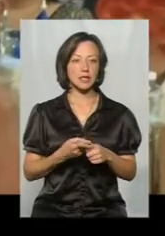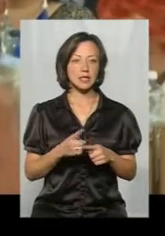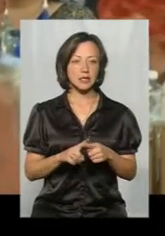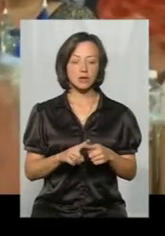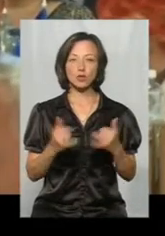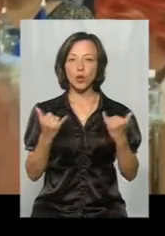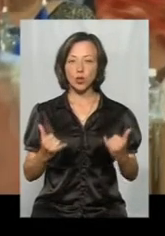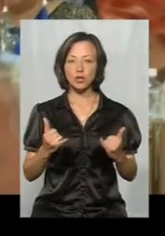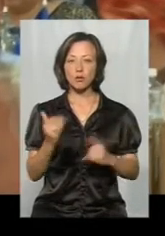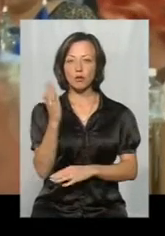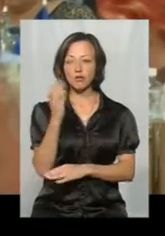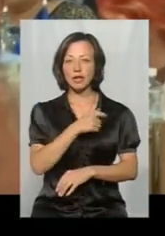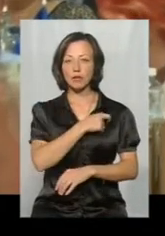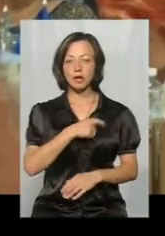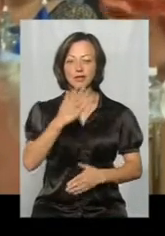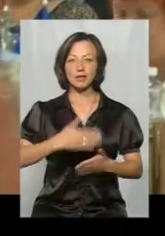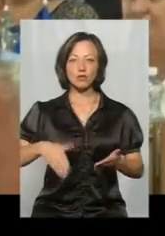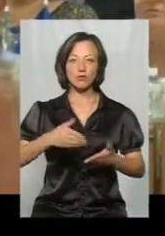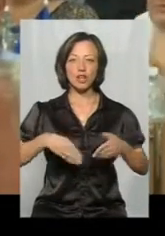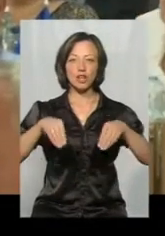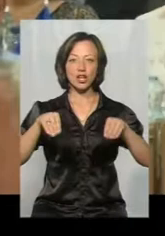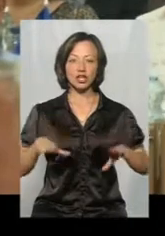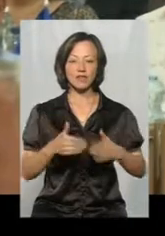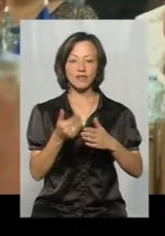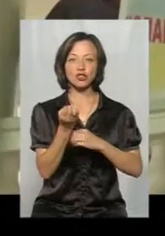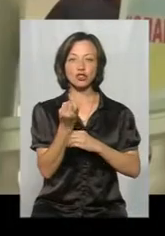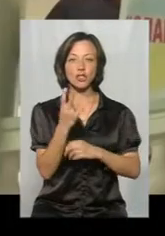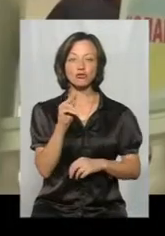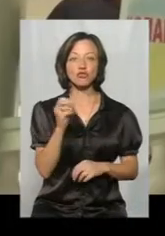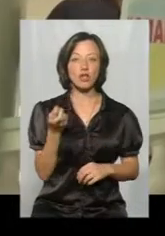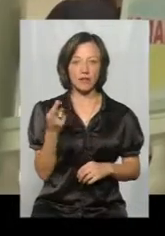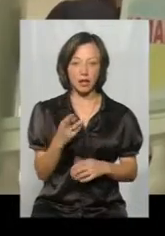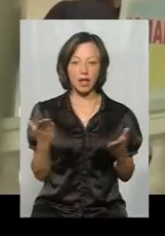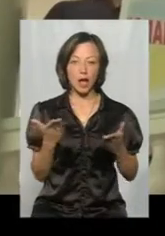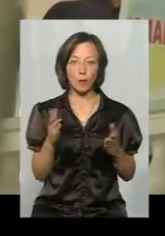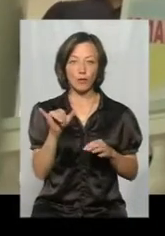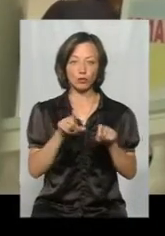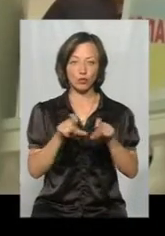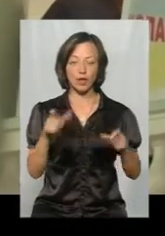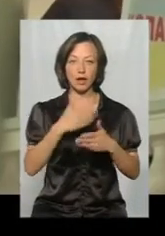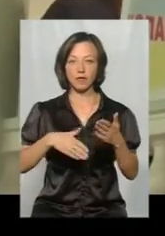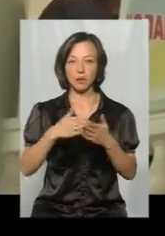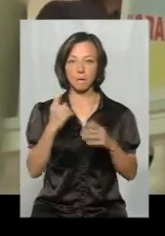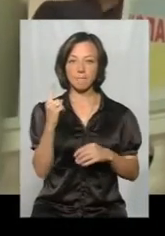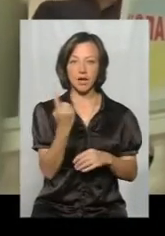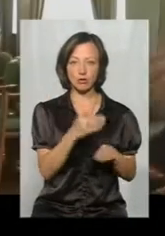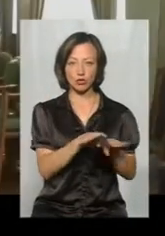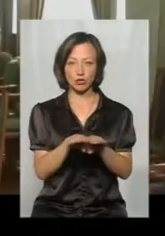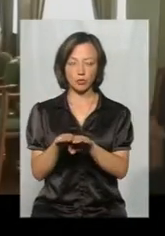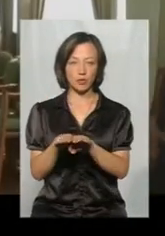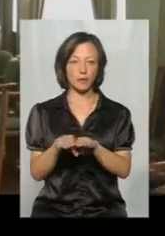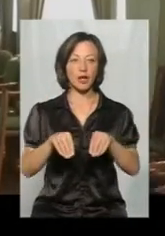Сьогоднішнім голосуванням депутати скасували рішення сесії від 14 червня, яким у Славутинці було ліквідовано перший ступінь.